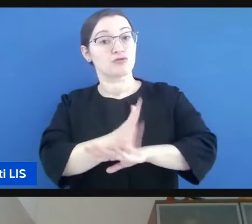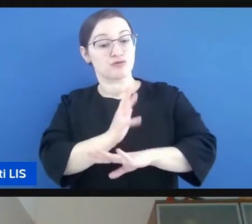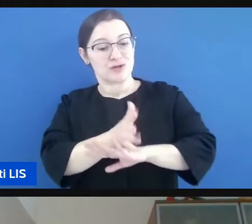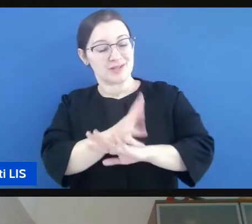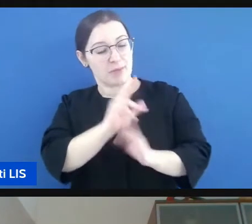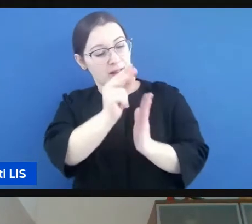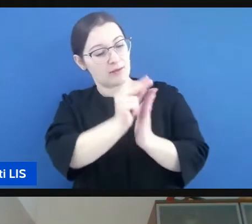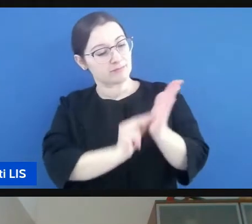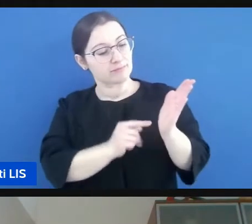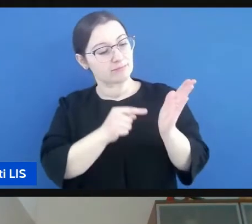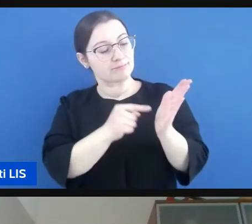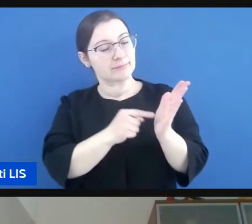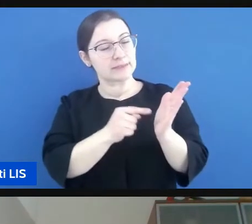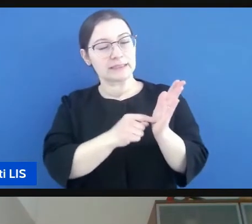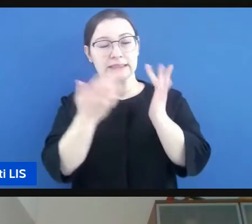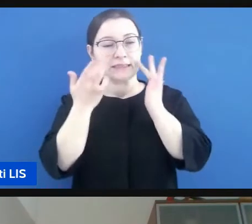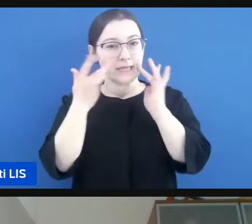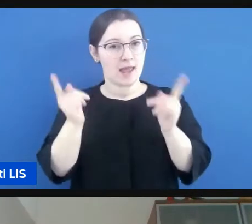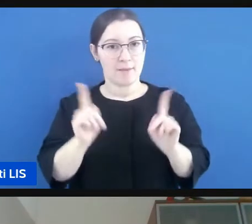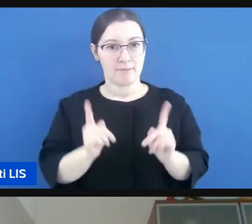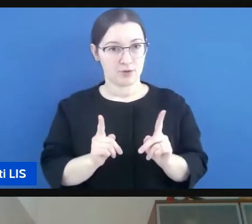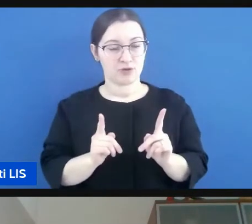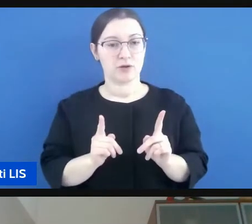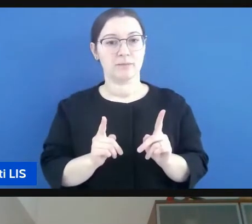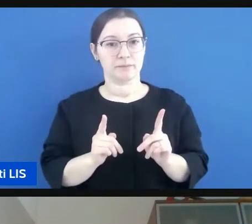non è non è semplice